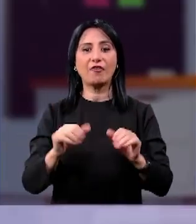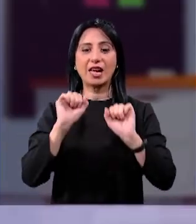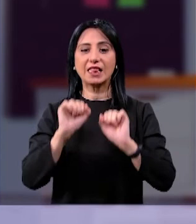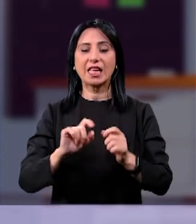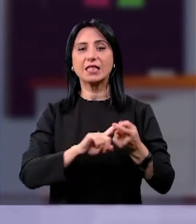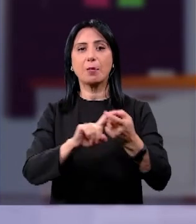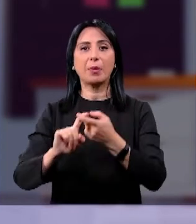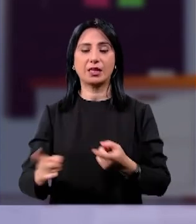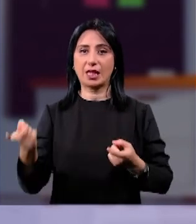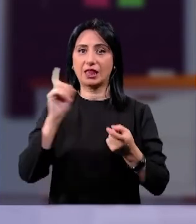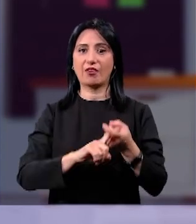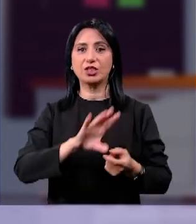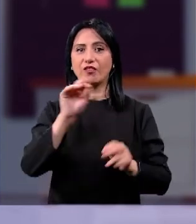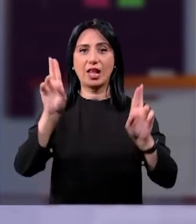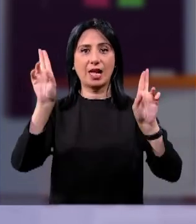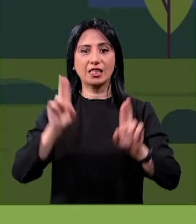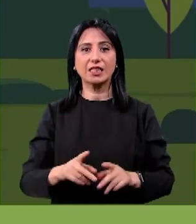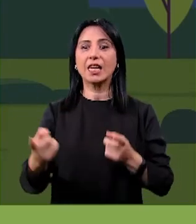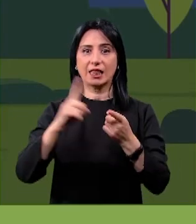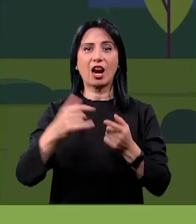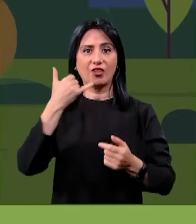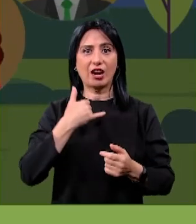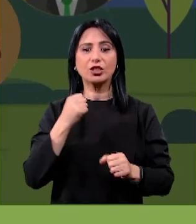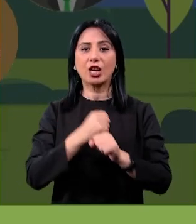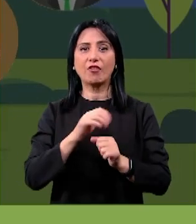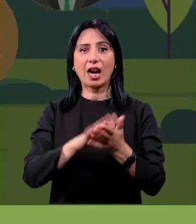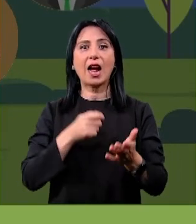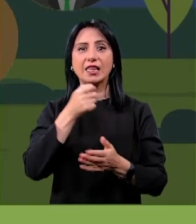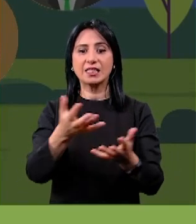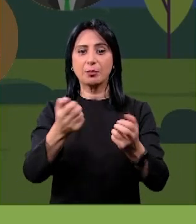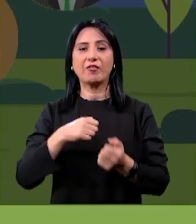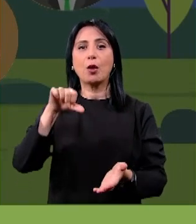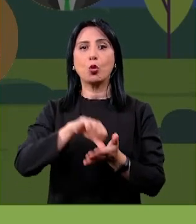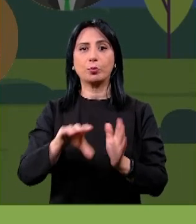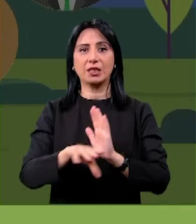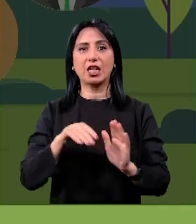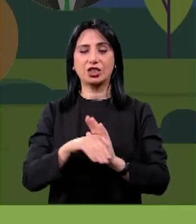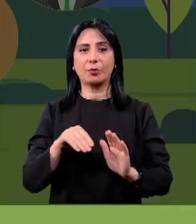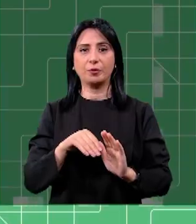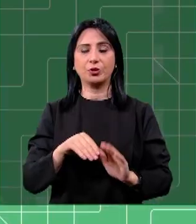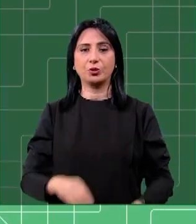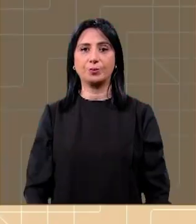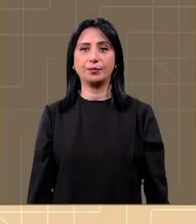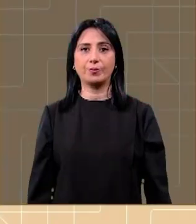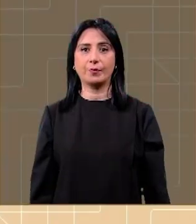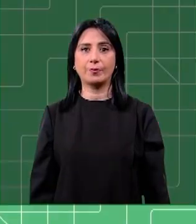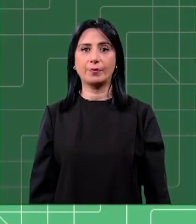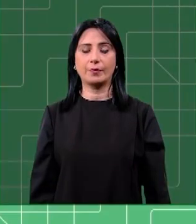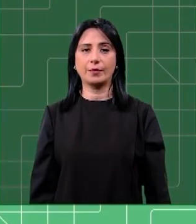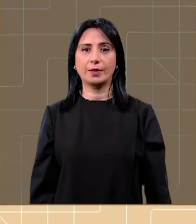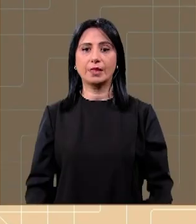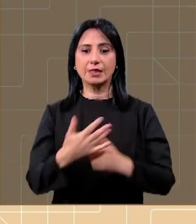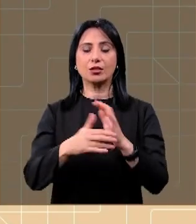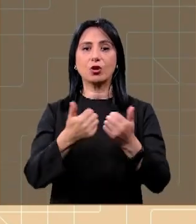համովարագետ կապվված բոլոր կանուններին։ Կապ հաստատեք մեզ էդ ներկայացրեք դիմում և մասնակցեք ընտրություններին։